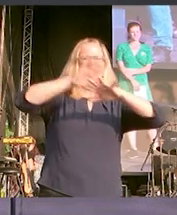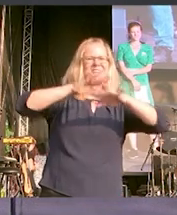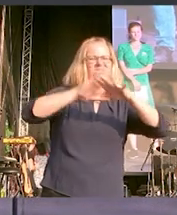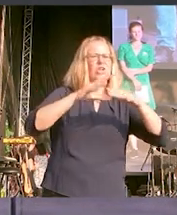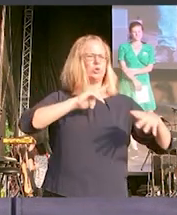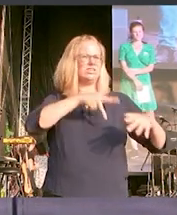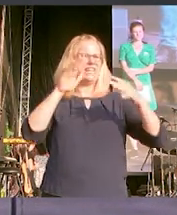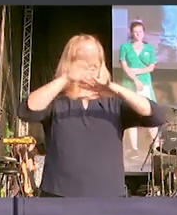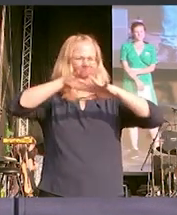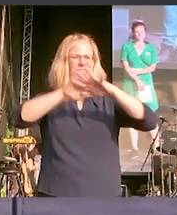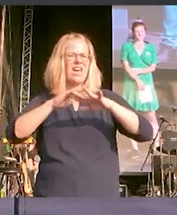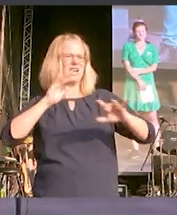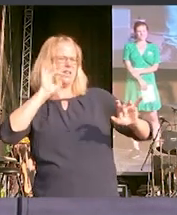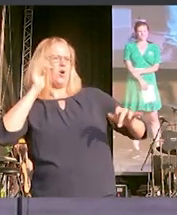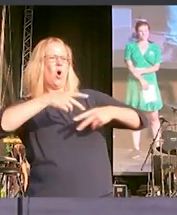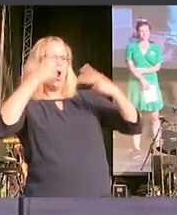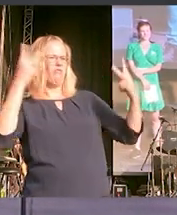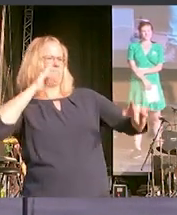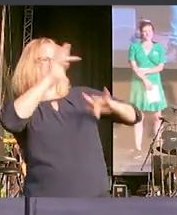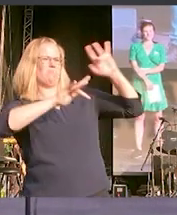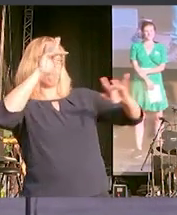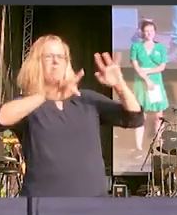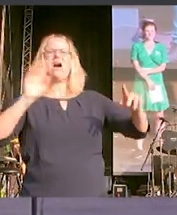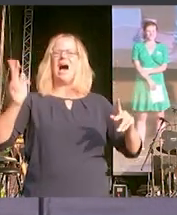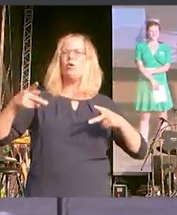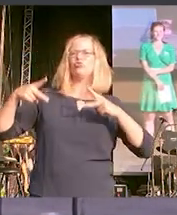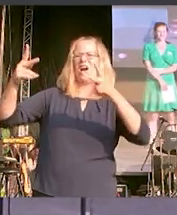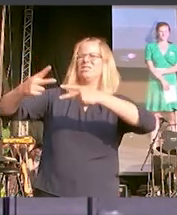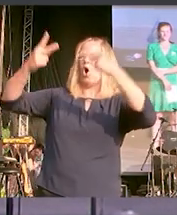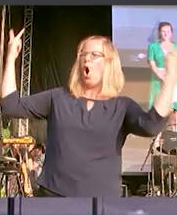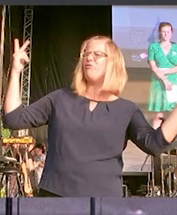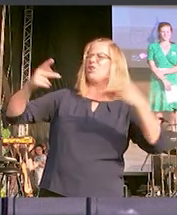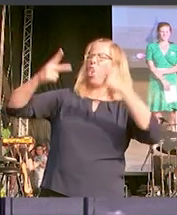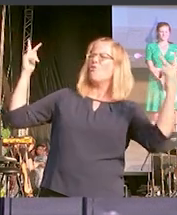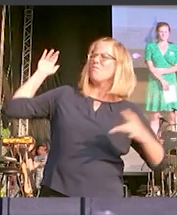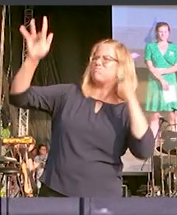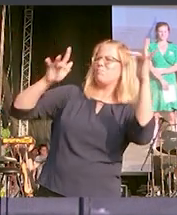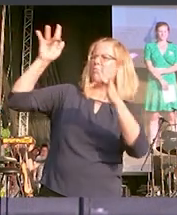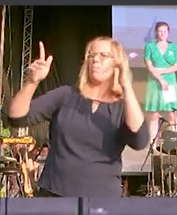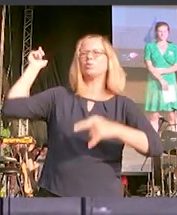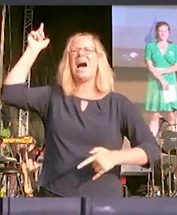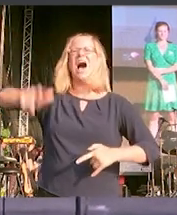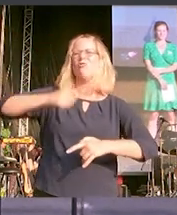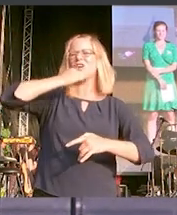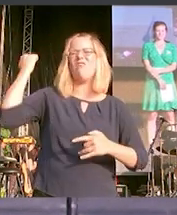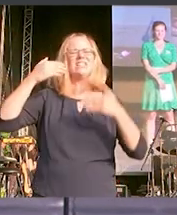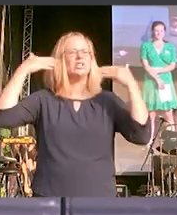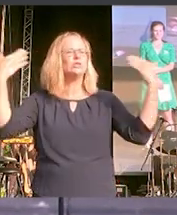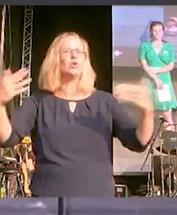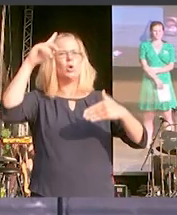behinderte Menschen, obdachlose Menschen auf offener Straße angepöbelt werden oder sogar Gewalt erfahren. Das ist die Situation in Deutschland.